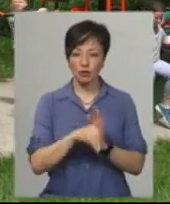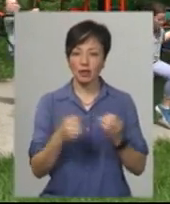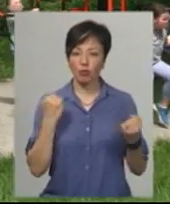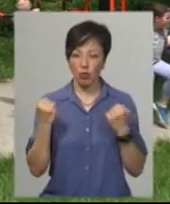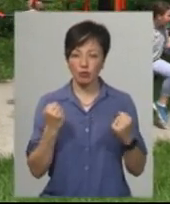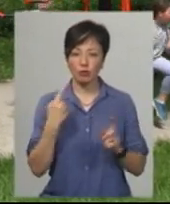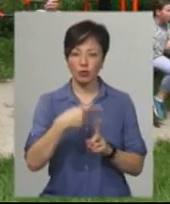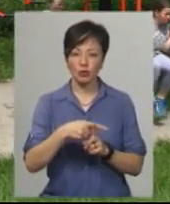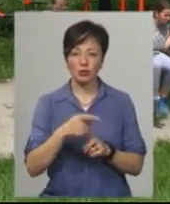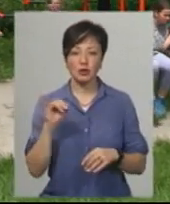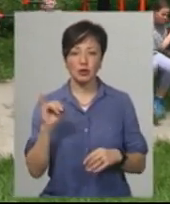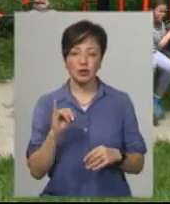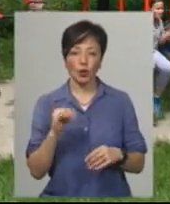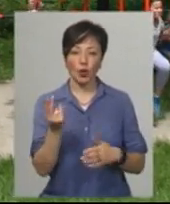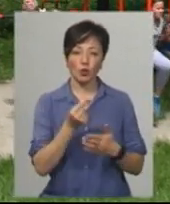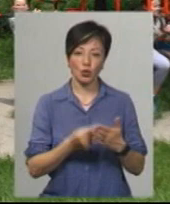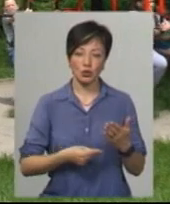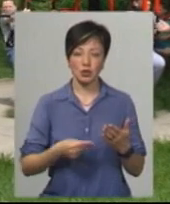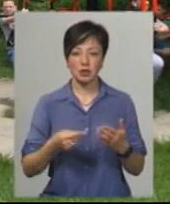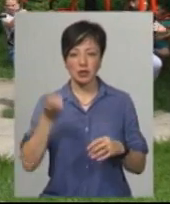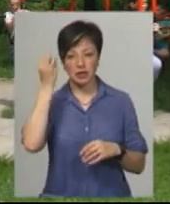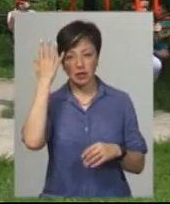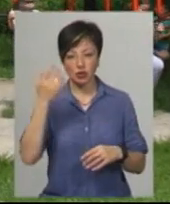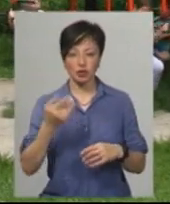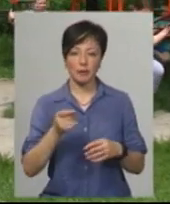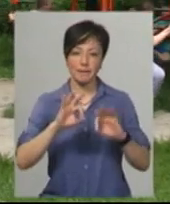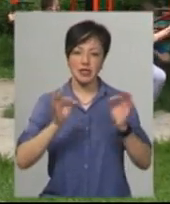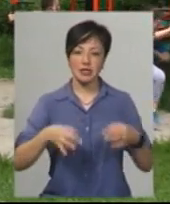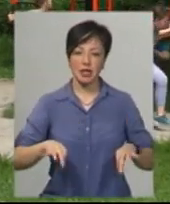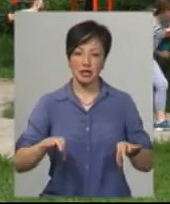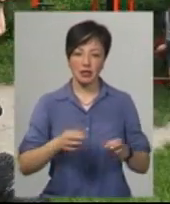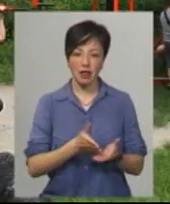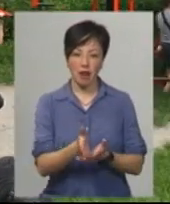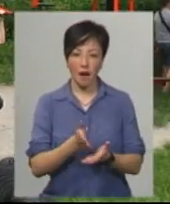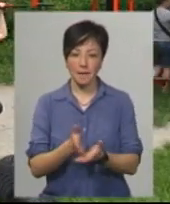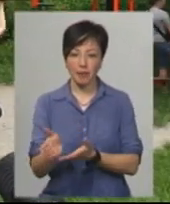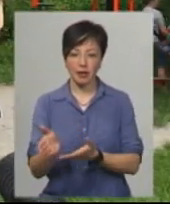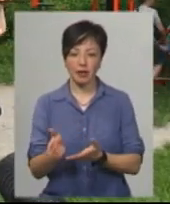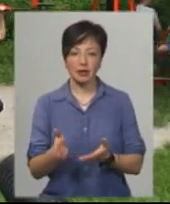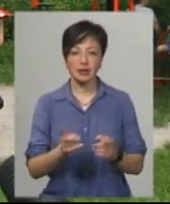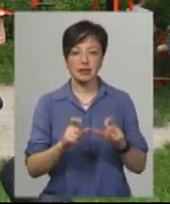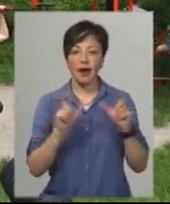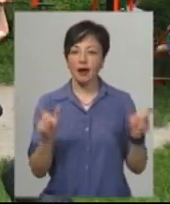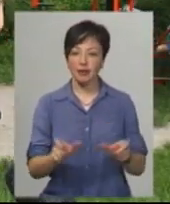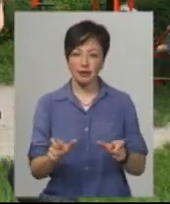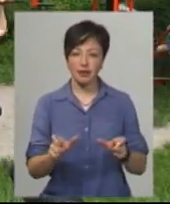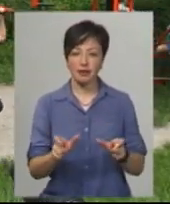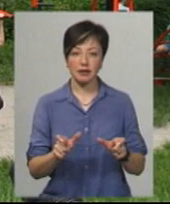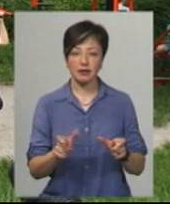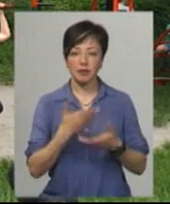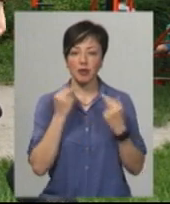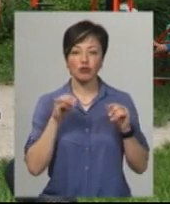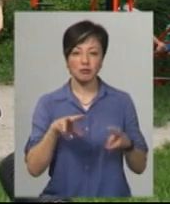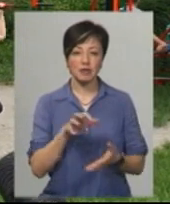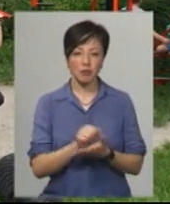спорт, а ще і художні, естетичні і мистецькі напрямки. За карантин, їм немає де з чим